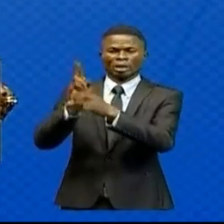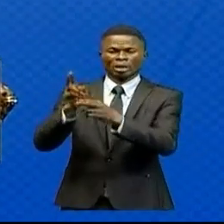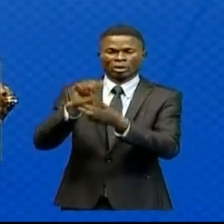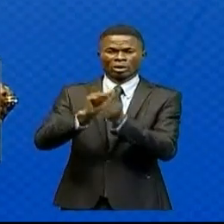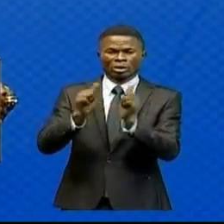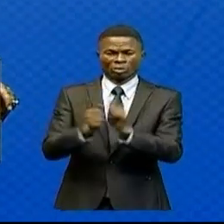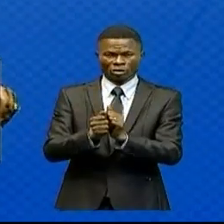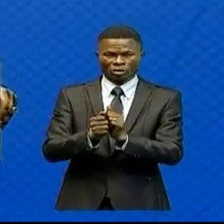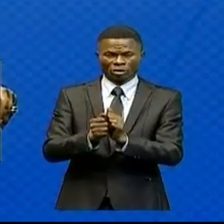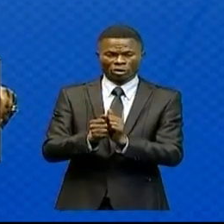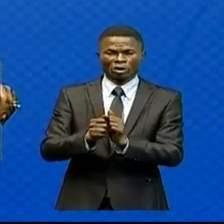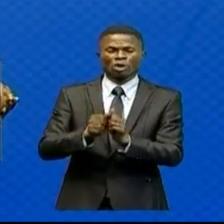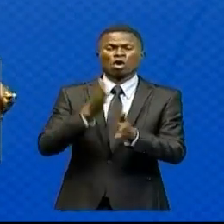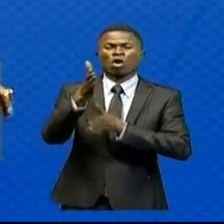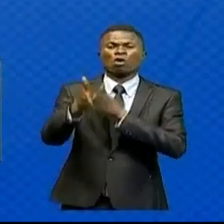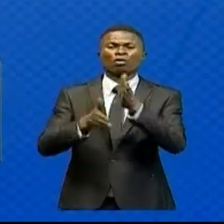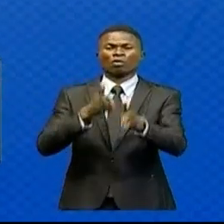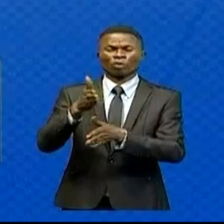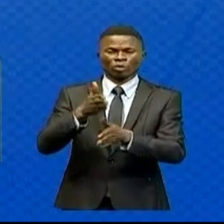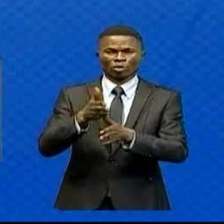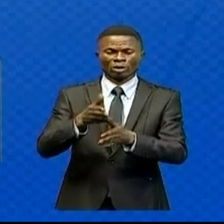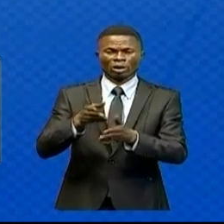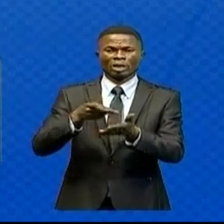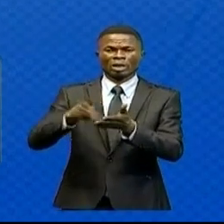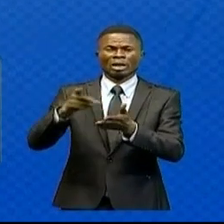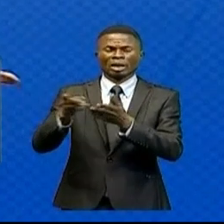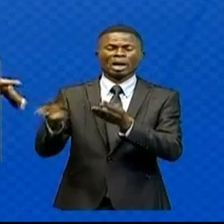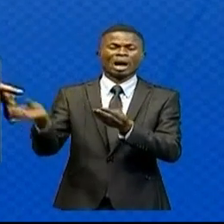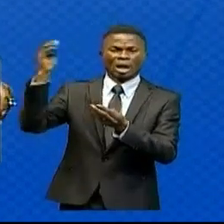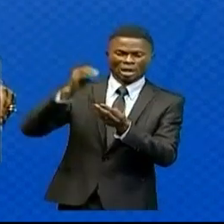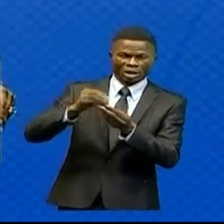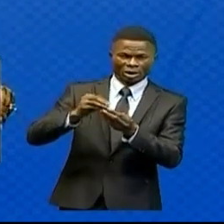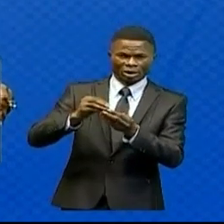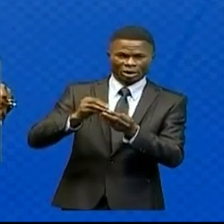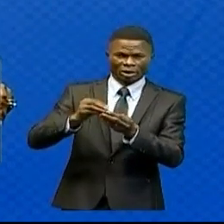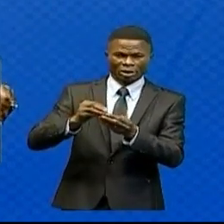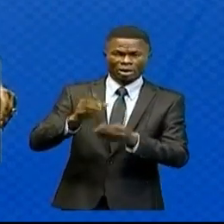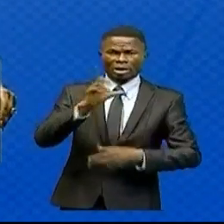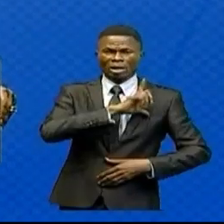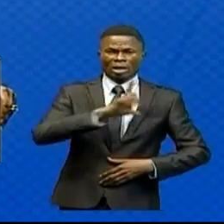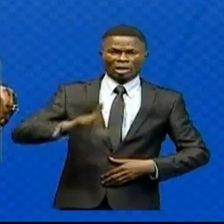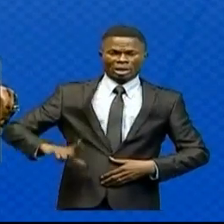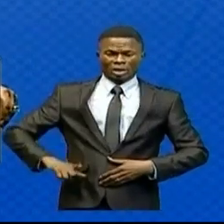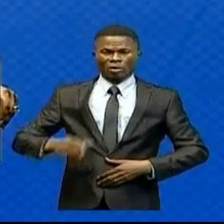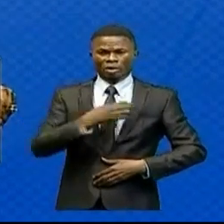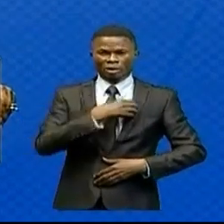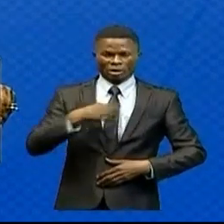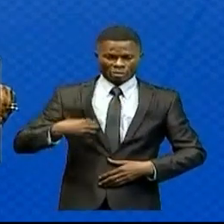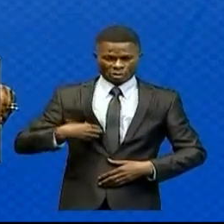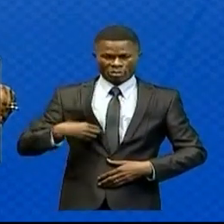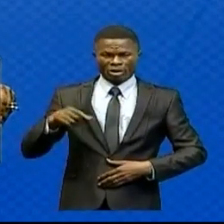présumés détournements des primes de qualification des léopards féminins U20.